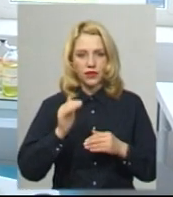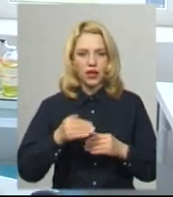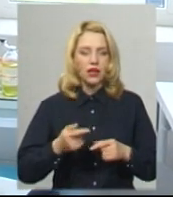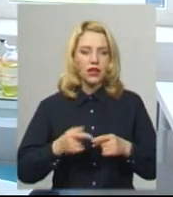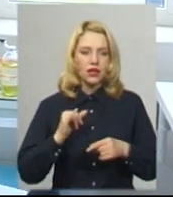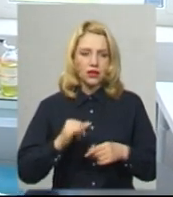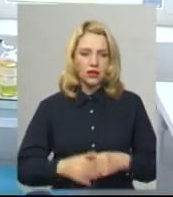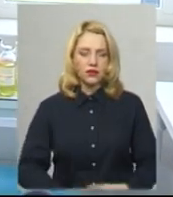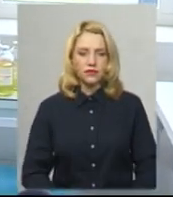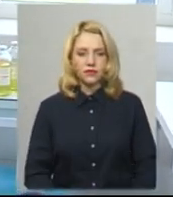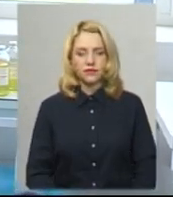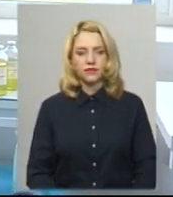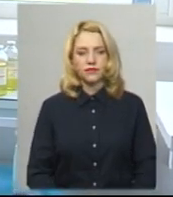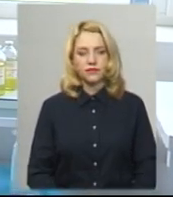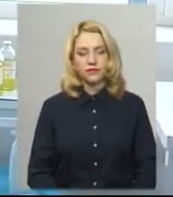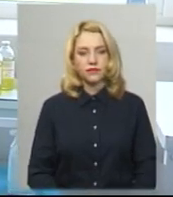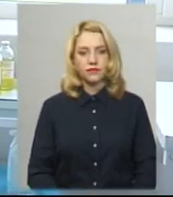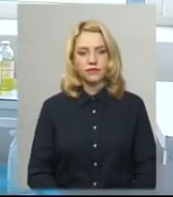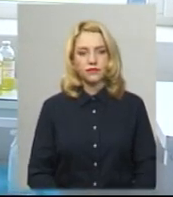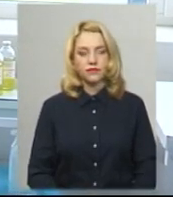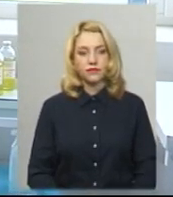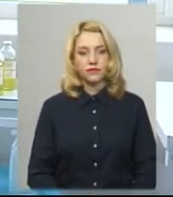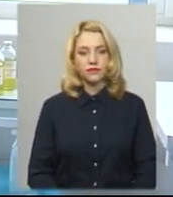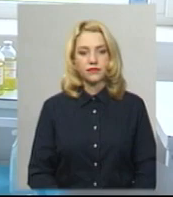вверх органу не будь-яків, стоїк.